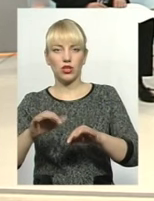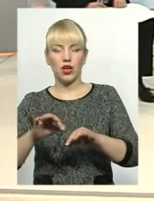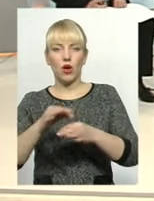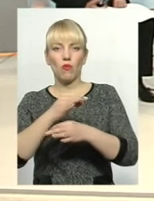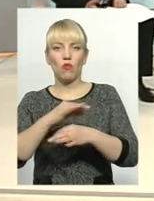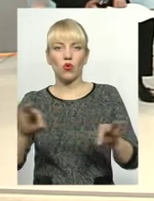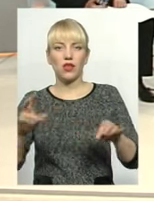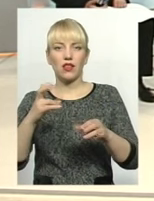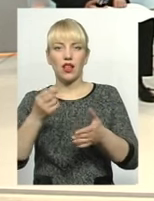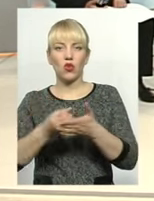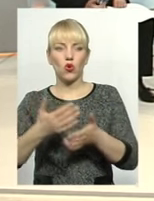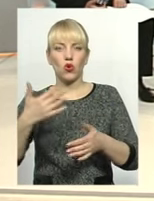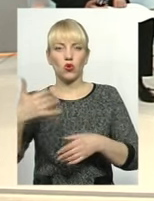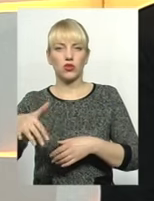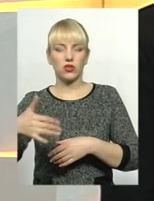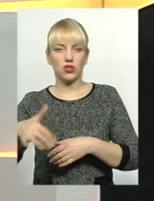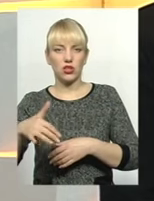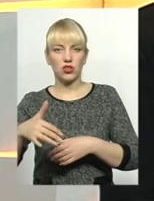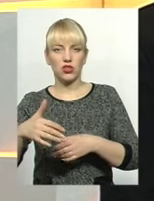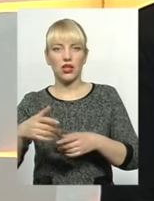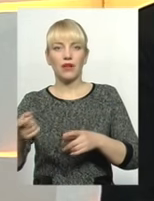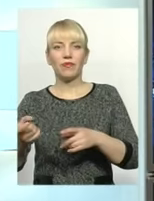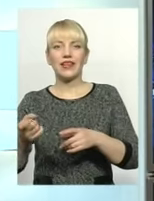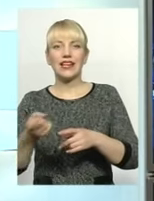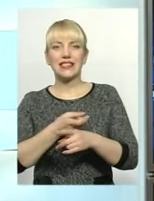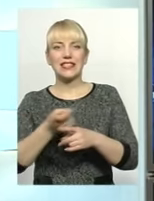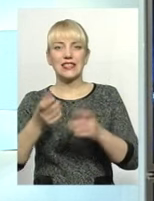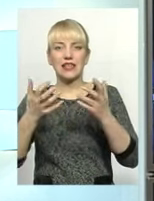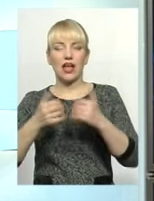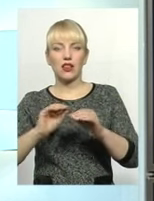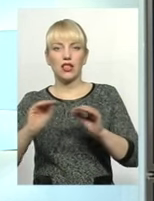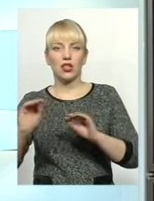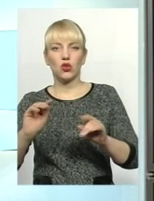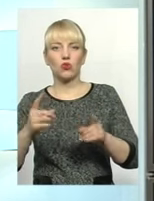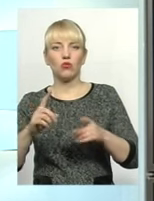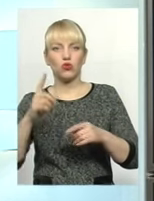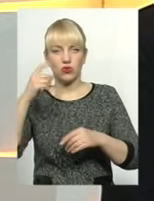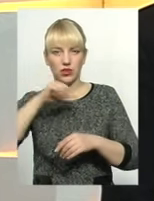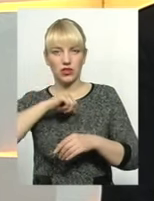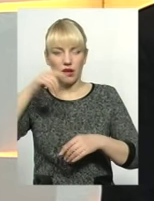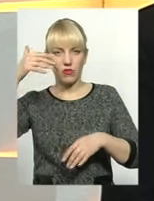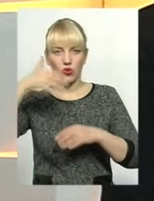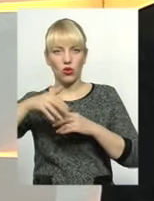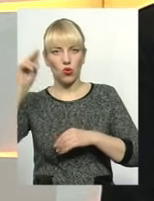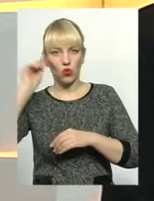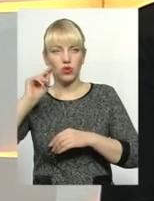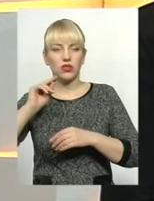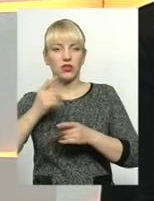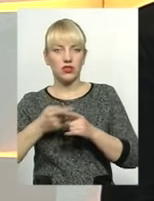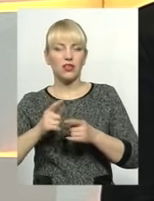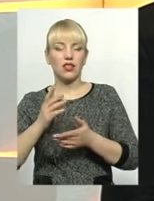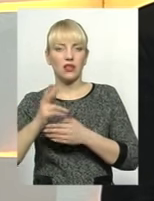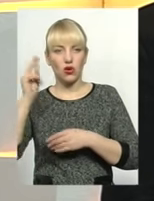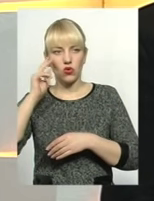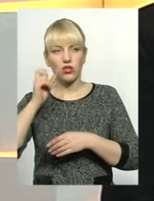дороговаті станки, тому що, ну, саме розумієте, учень є учень, а